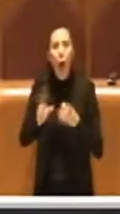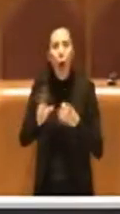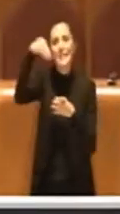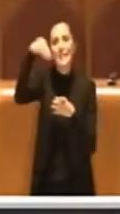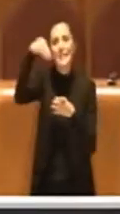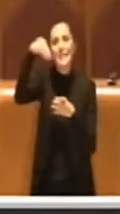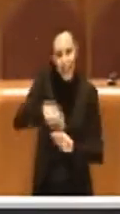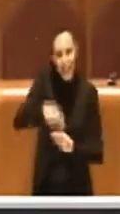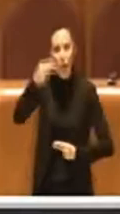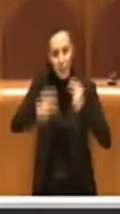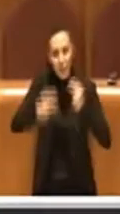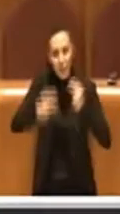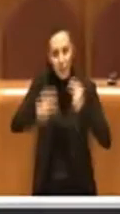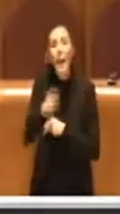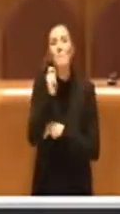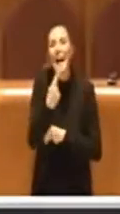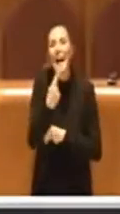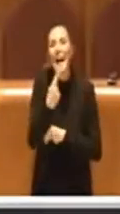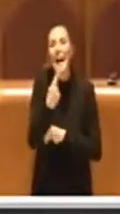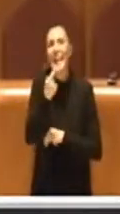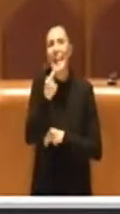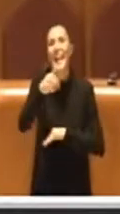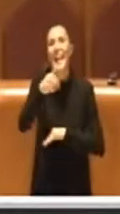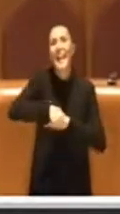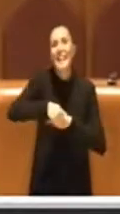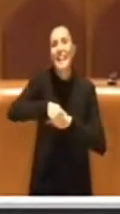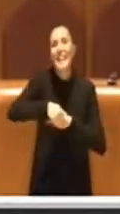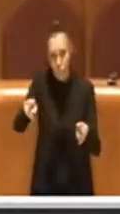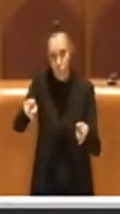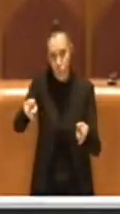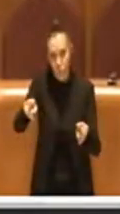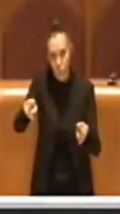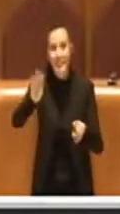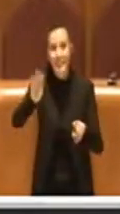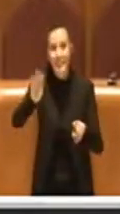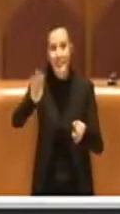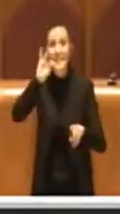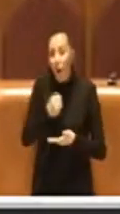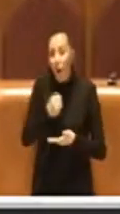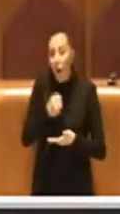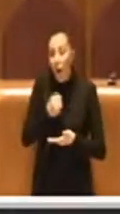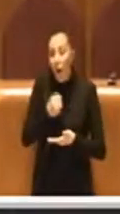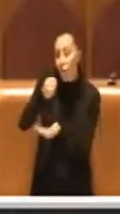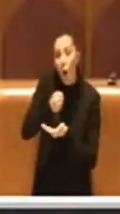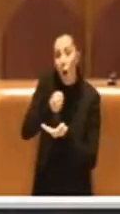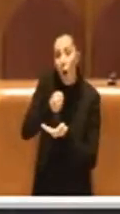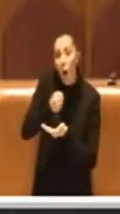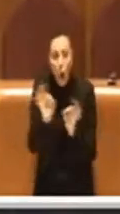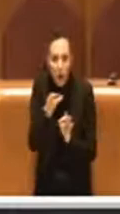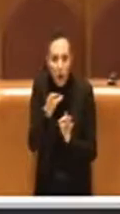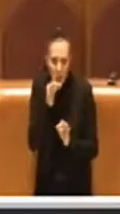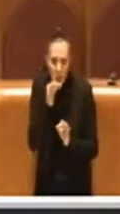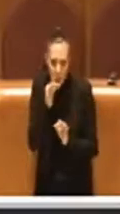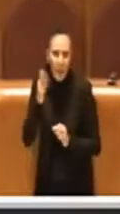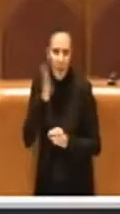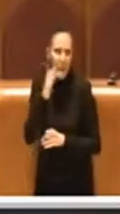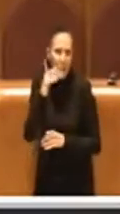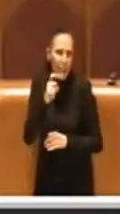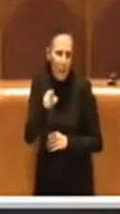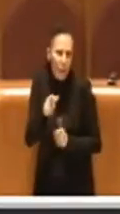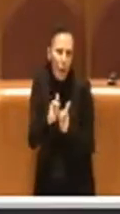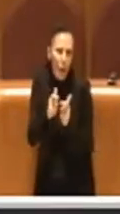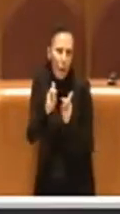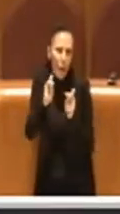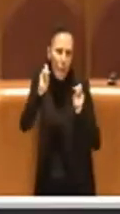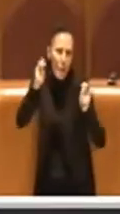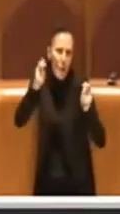pagare i creditori. E se nessuno inserisce questi fondi, ovviamente, continueranno a crescere questi debiti. E